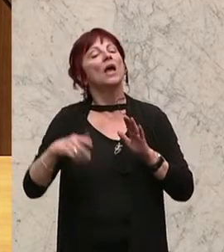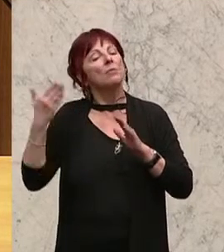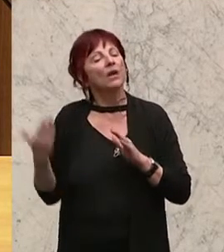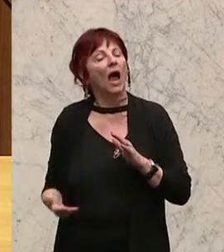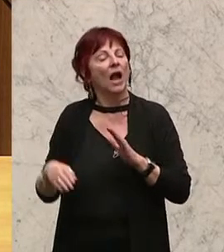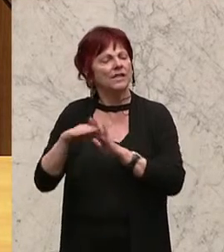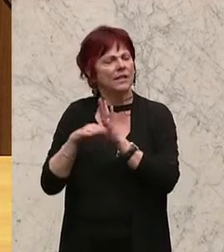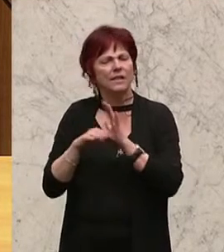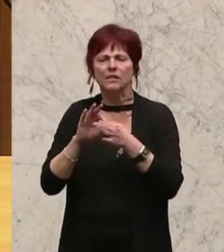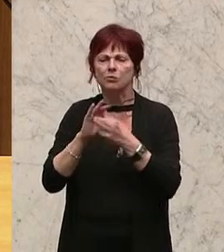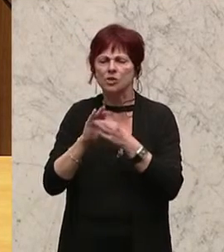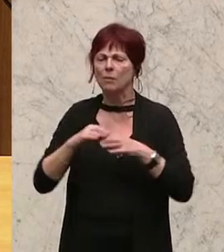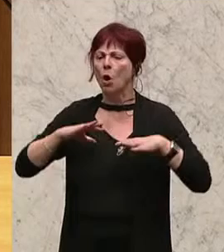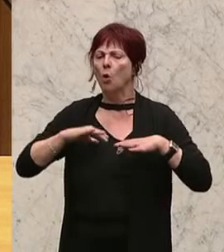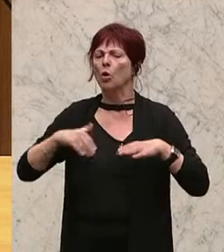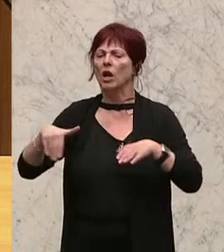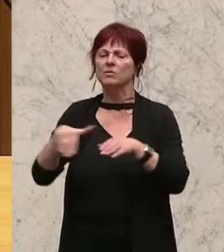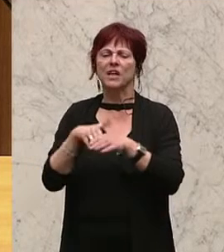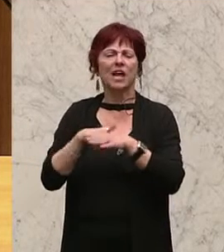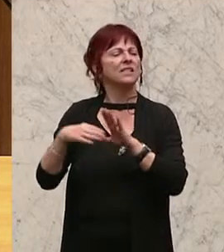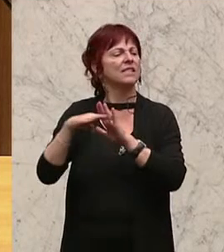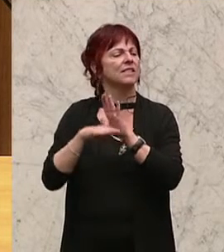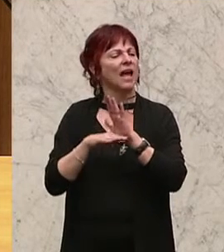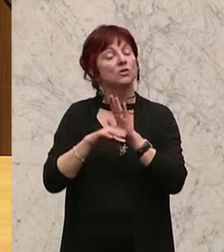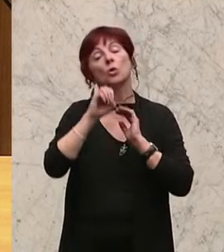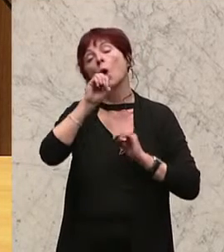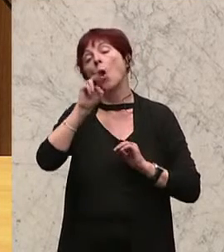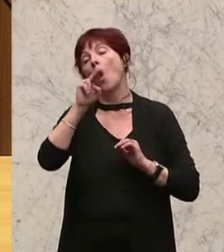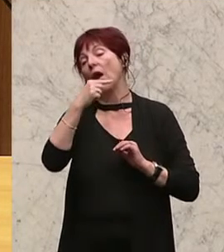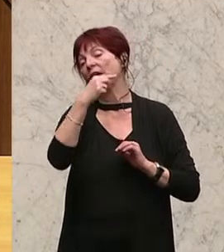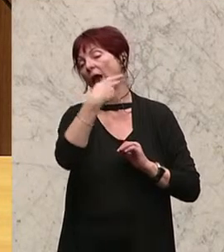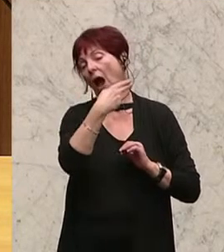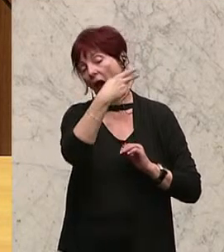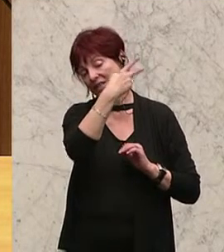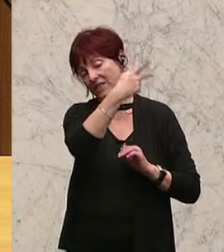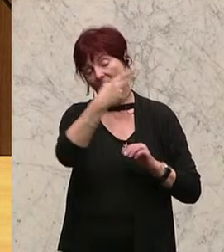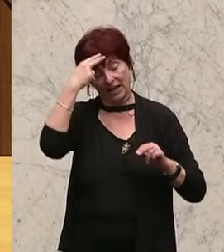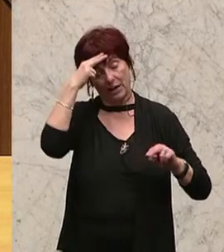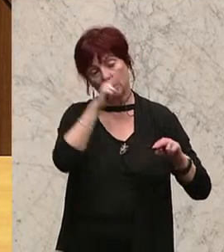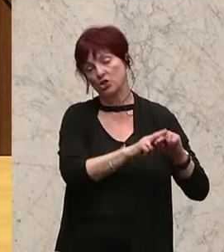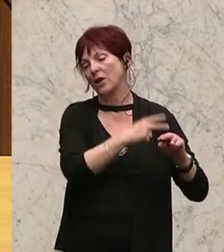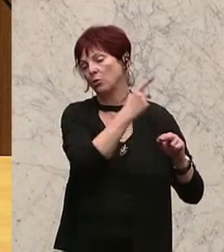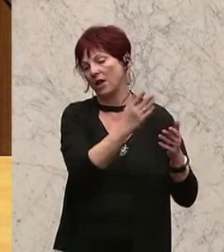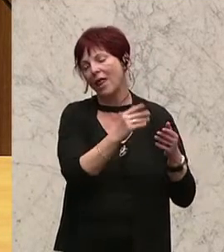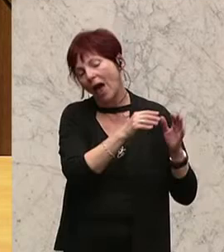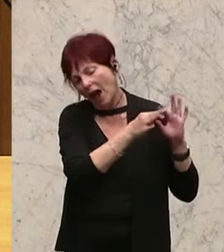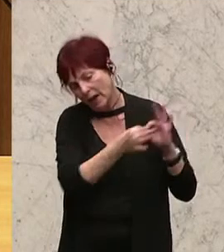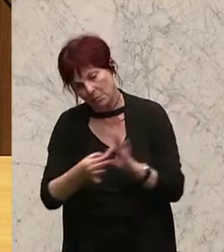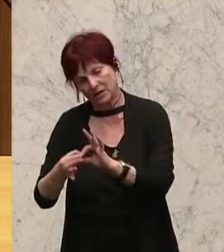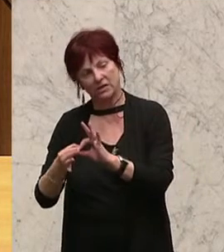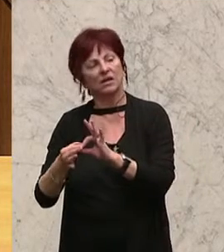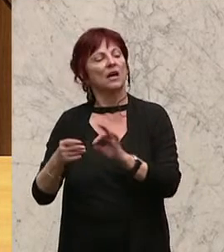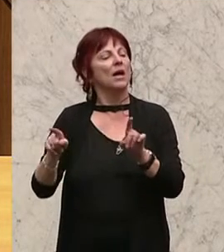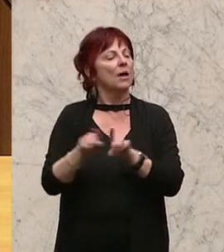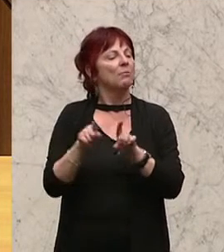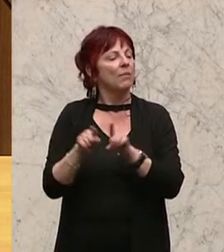Beamtinnen und Beamte an die EuGH-Judikatur angepasst, wonach ein Anspruch auf Urlaubsersatzleistung unabhängig